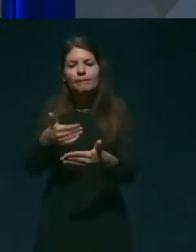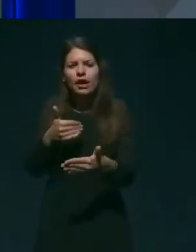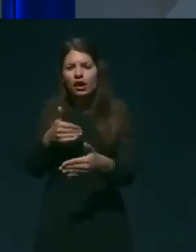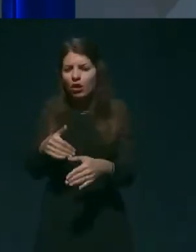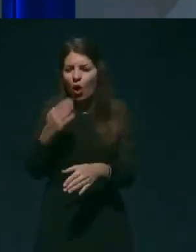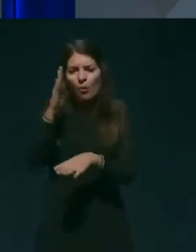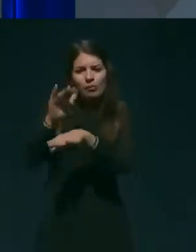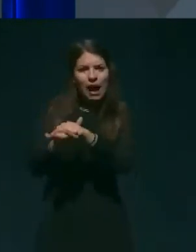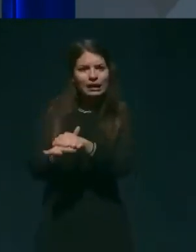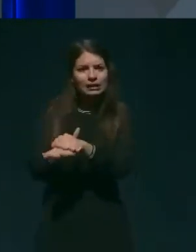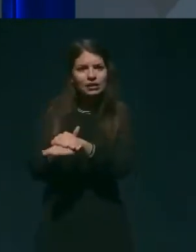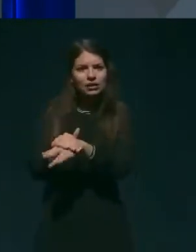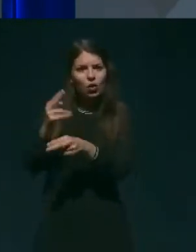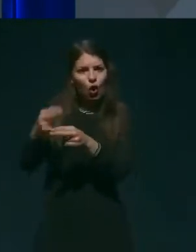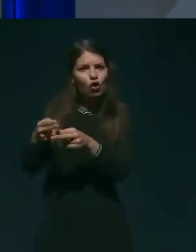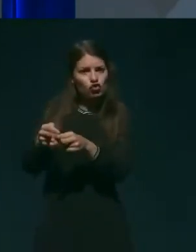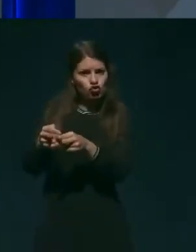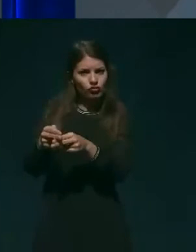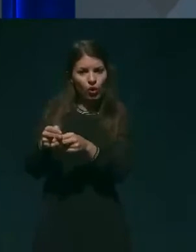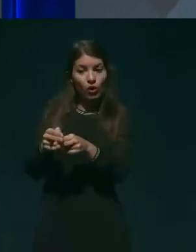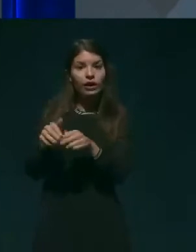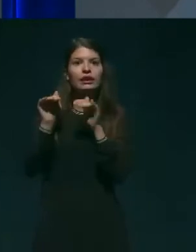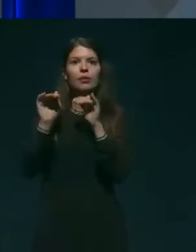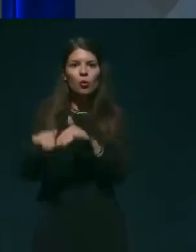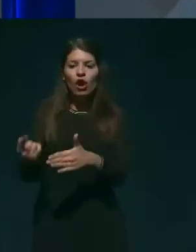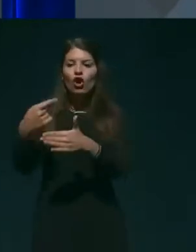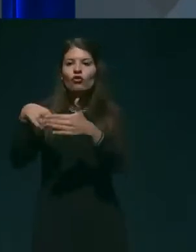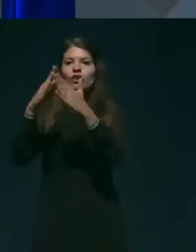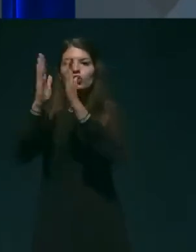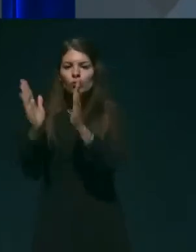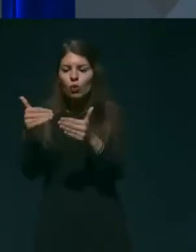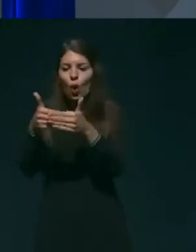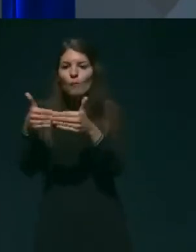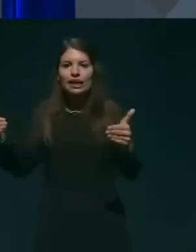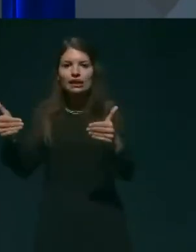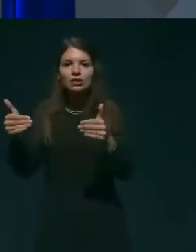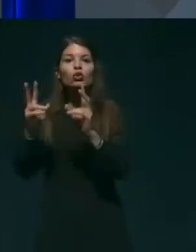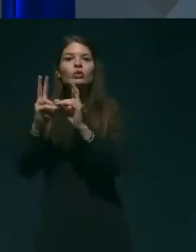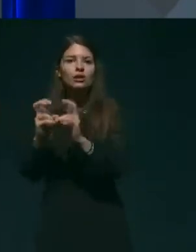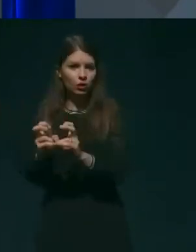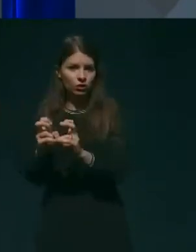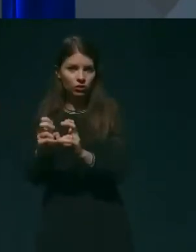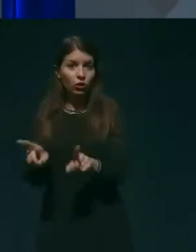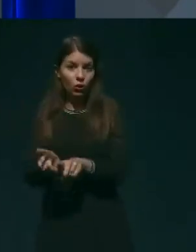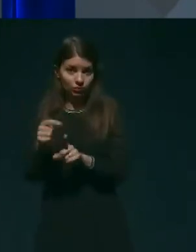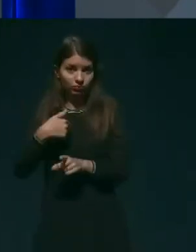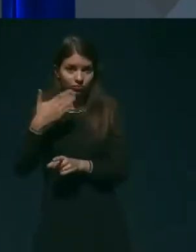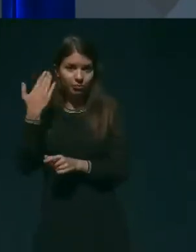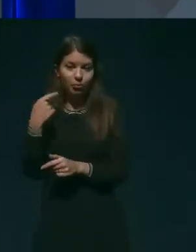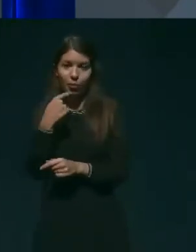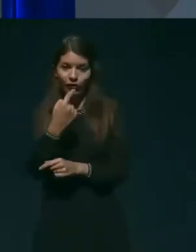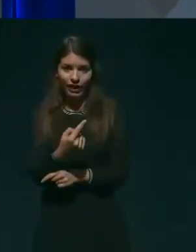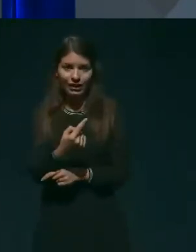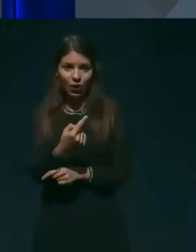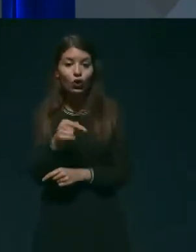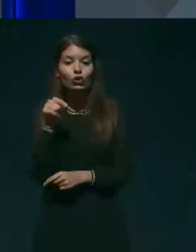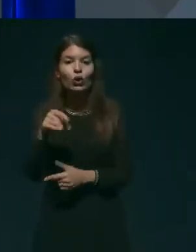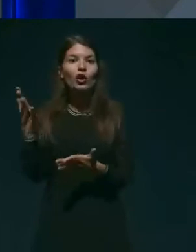okužbo in jo v samem domu omejiti in ostaviti. Kako sem še povdali, se je uspelo v domu